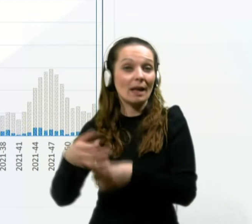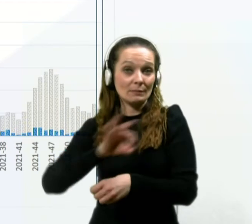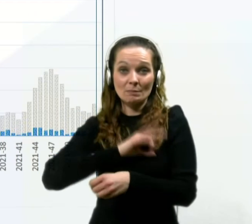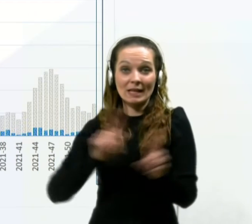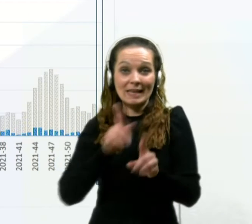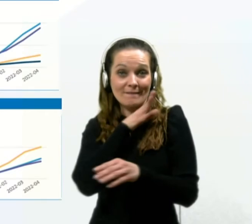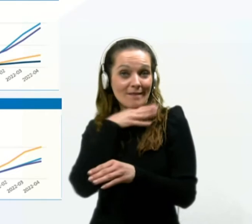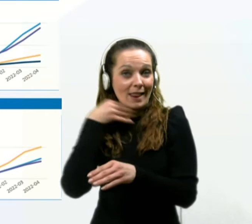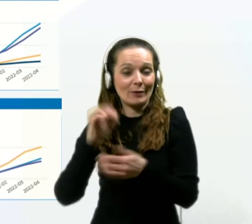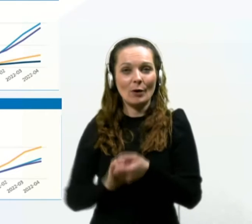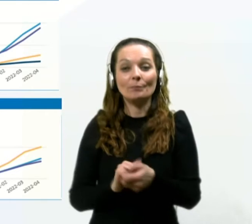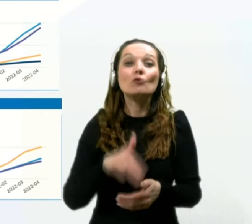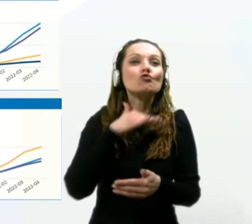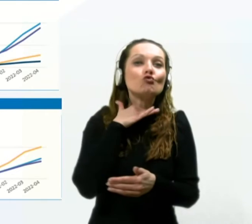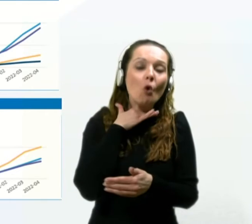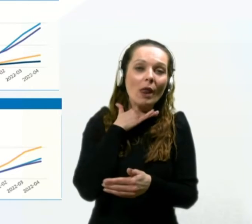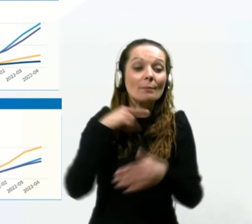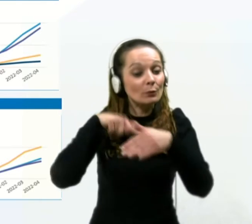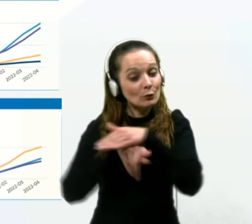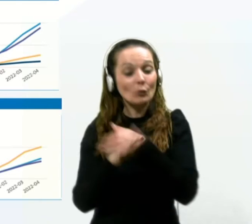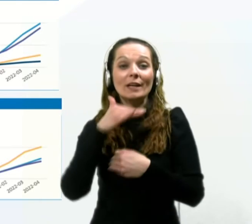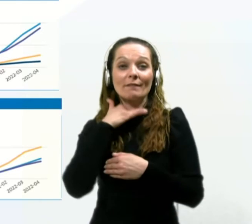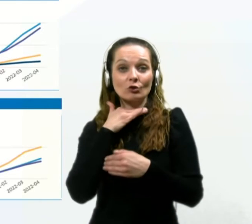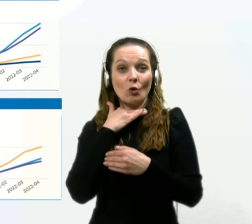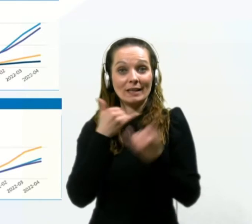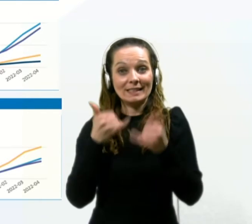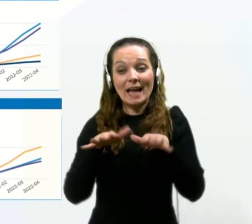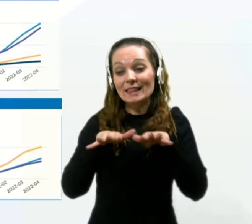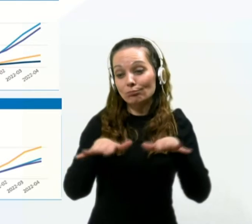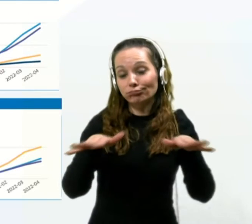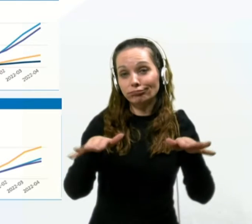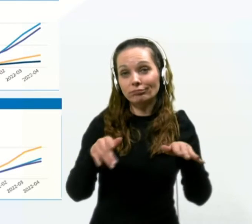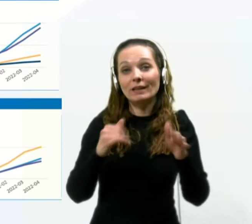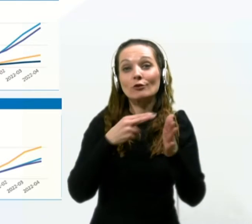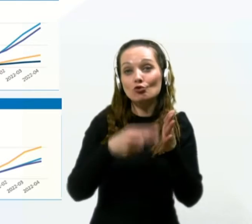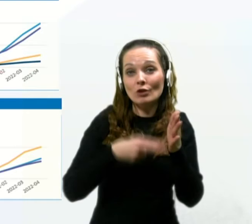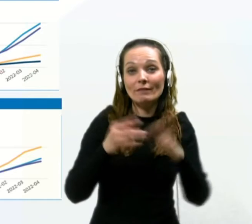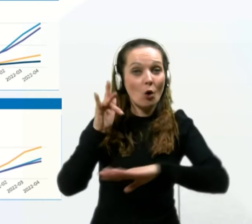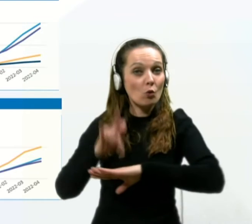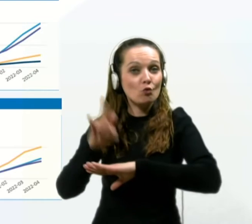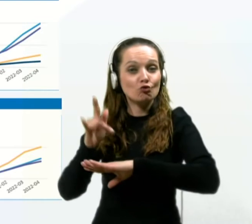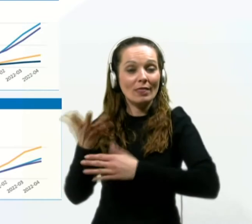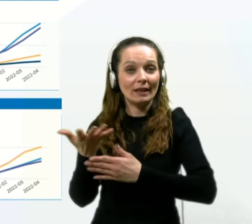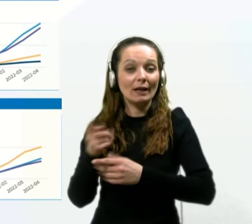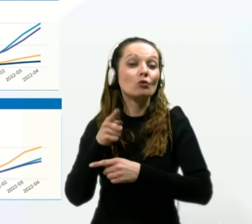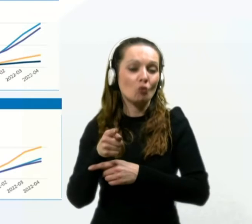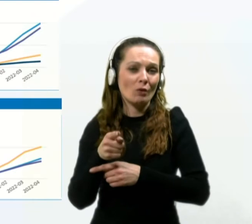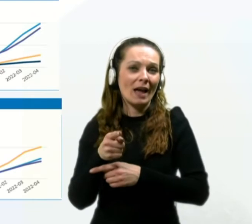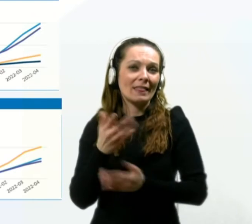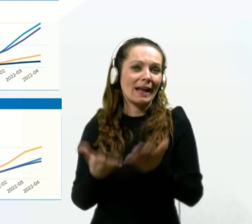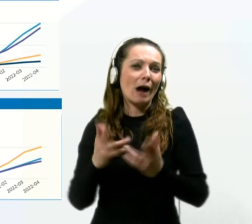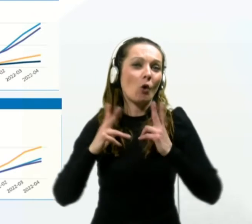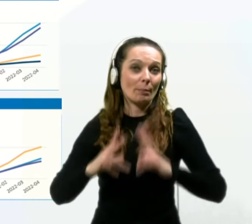veliko. Šole. V šolah se dviguje število okuženih, kar je nekako